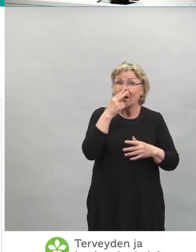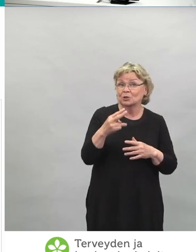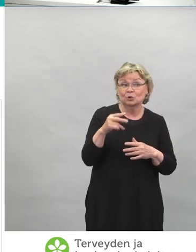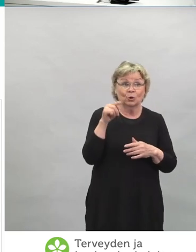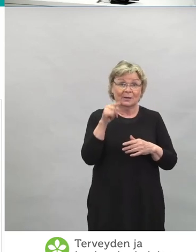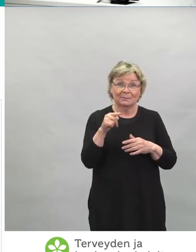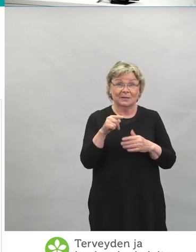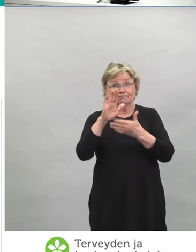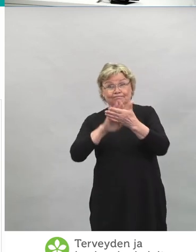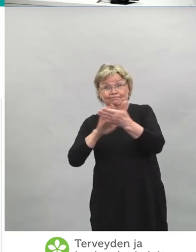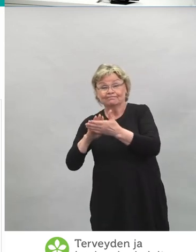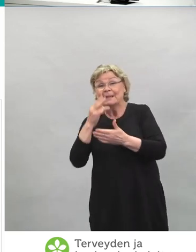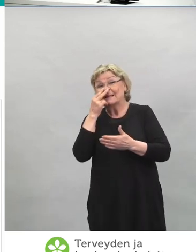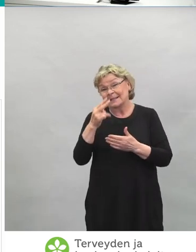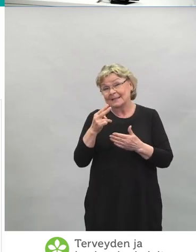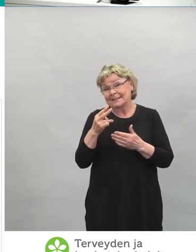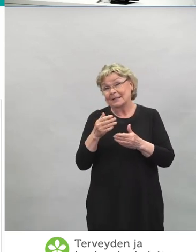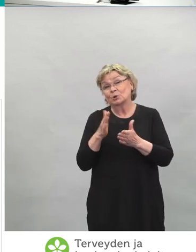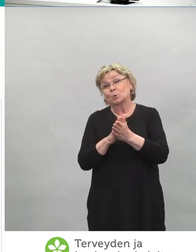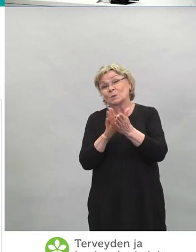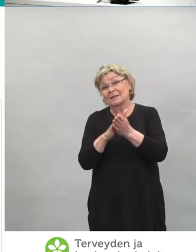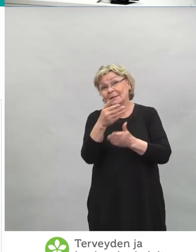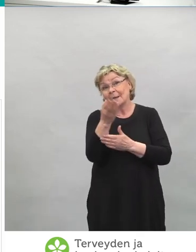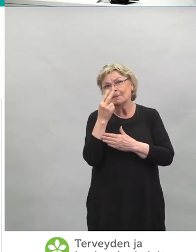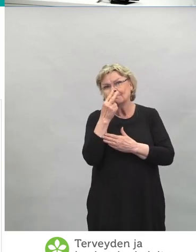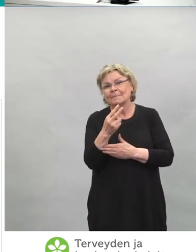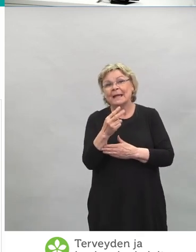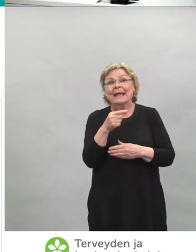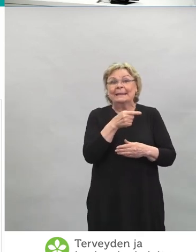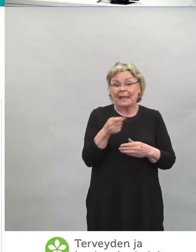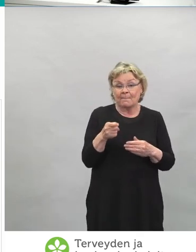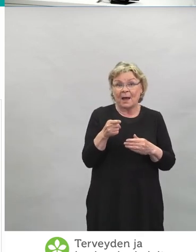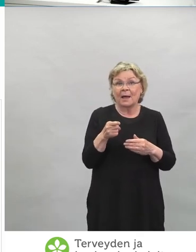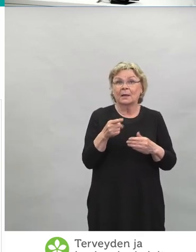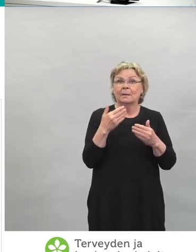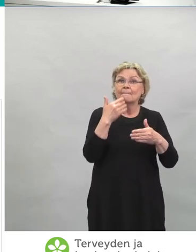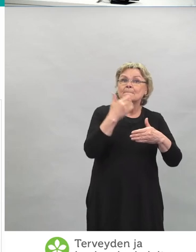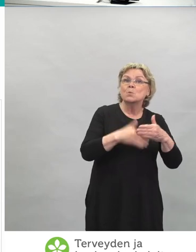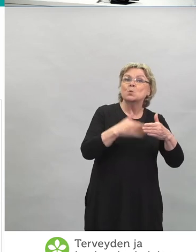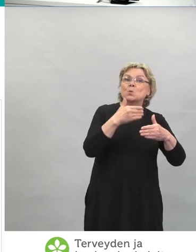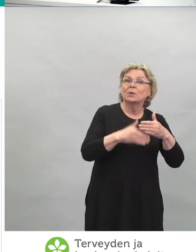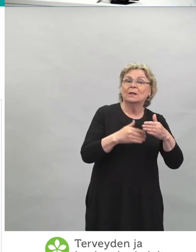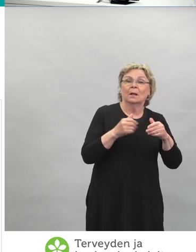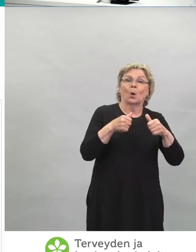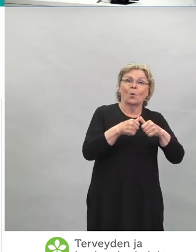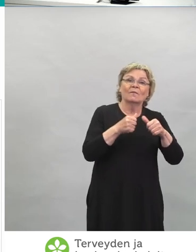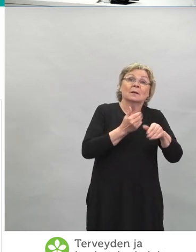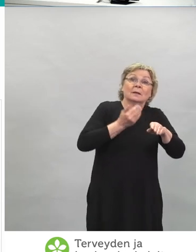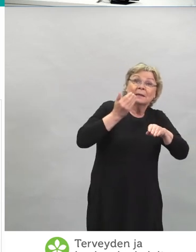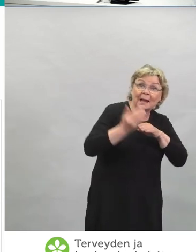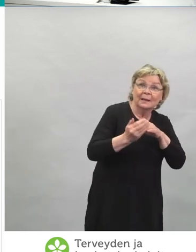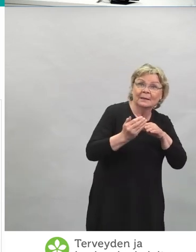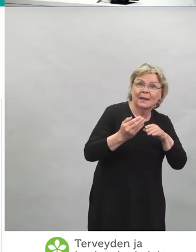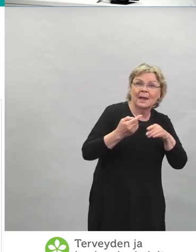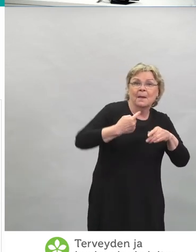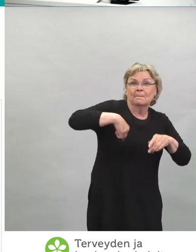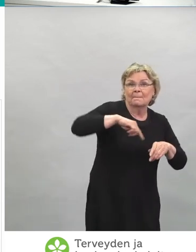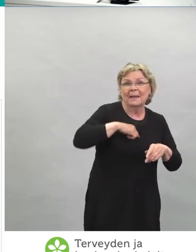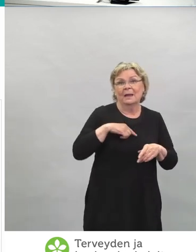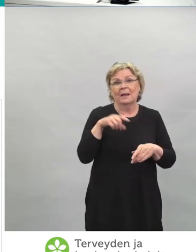Mutta niin kuin sanoin, niin nämä ovat nyt myyntiluvan myöntämisen jälkeen, mitä meille Fimeaan on ilmoitettu. Ja tällä